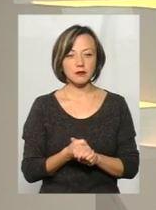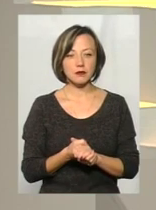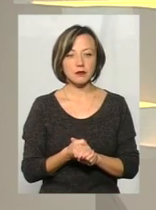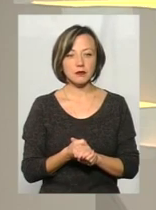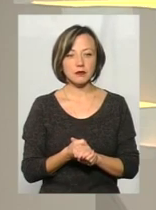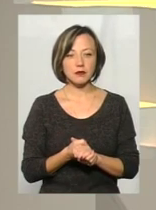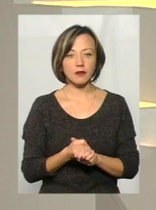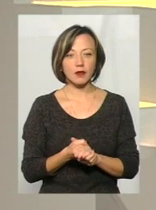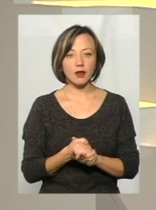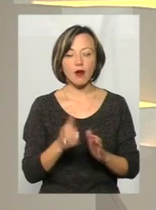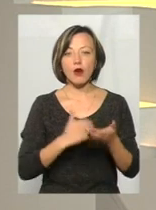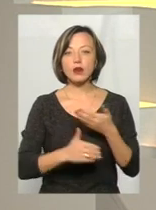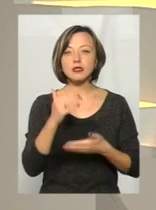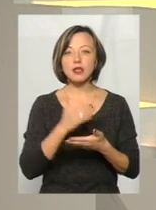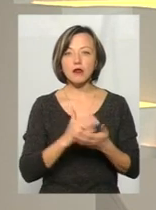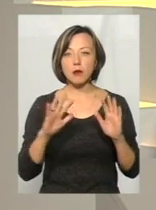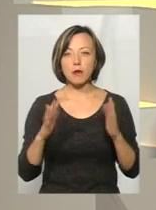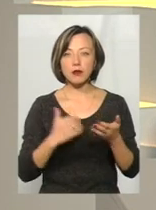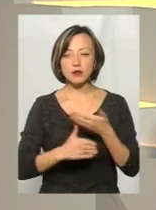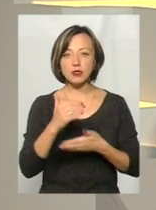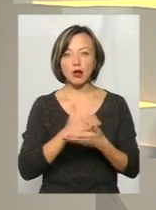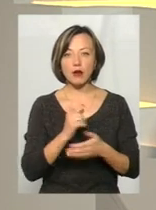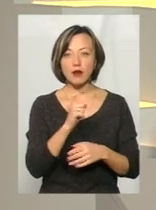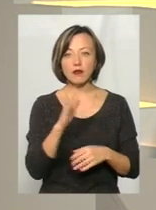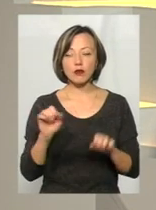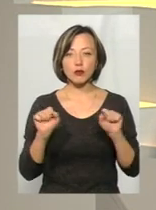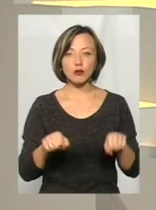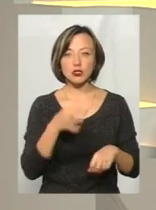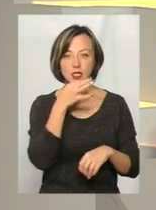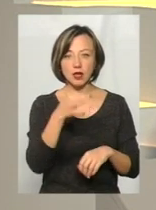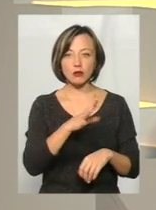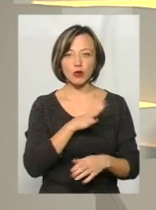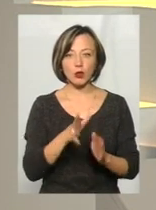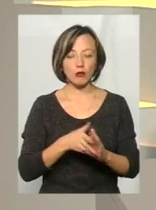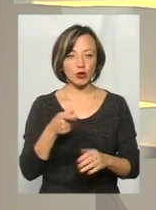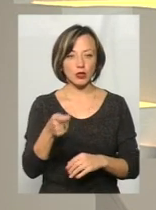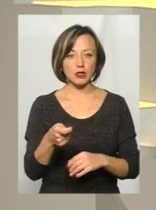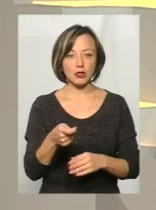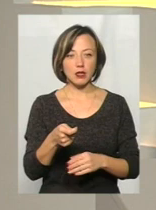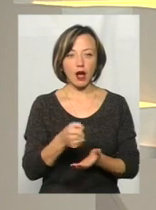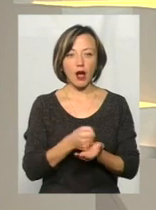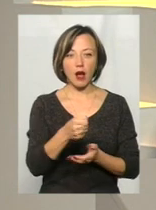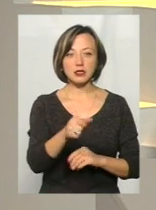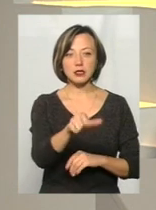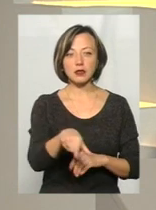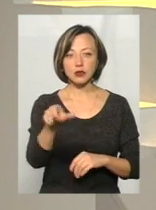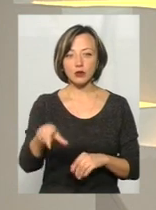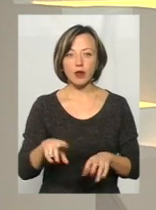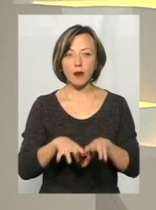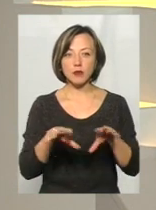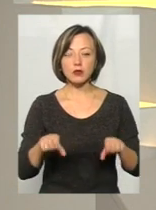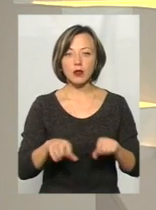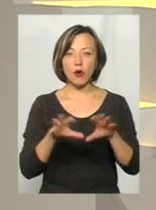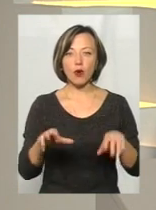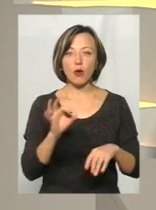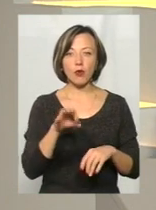власне, в останній момент, в останню хвилину, можна сказати, були подані кандидатури на посади голів